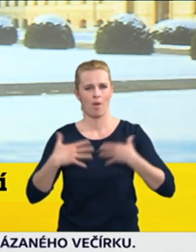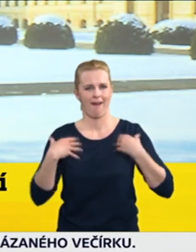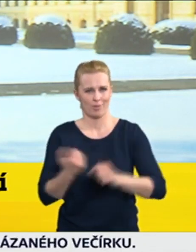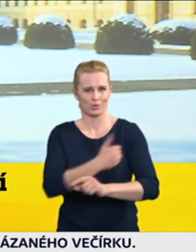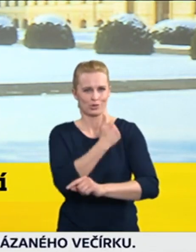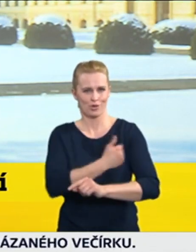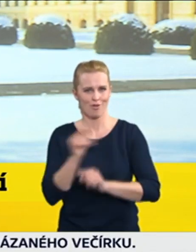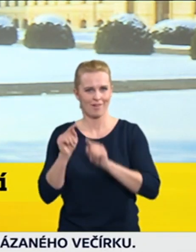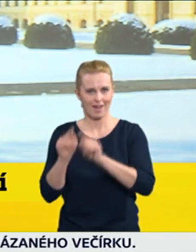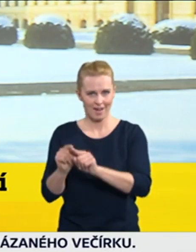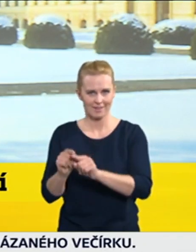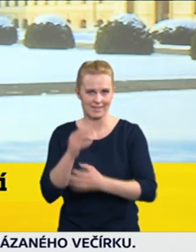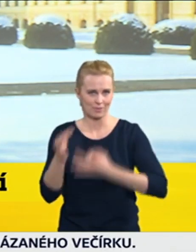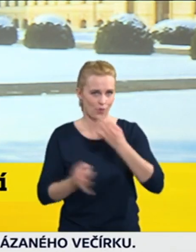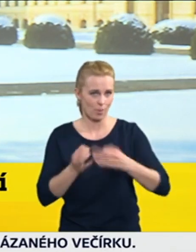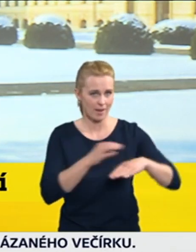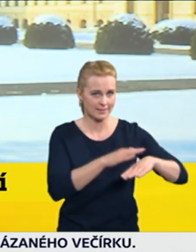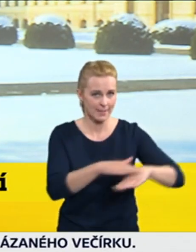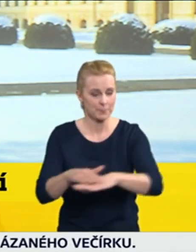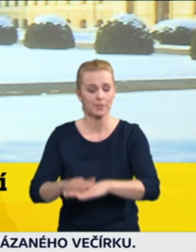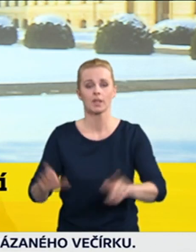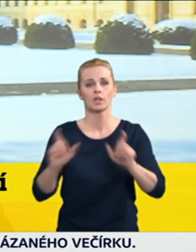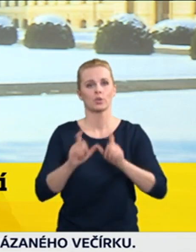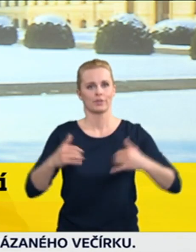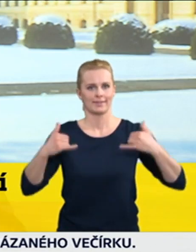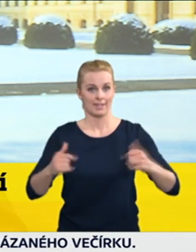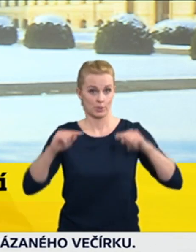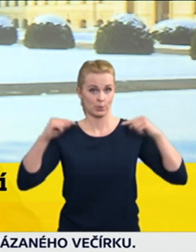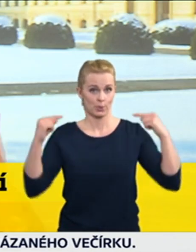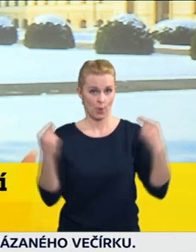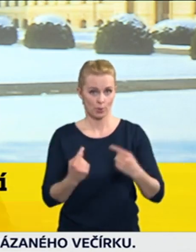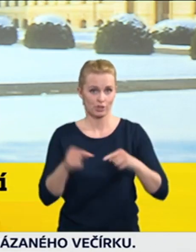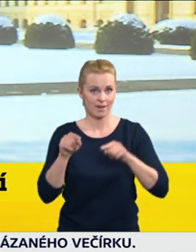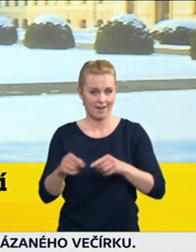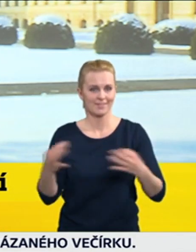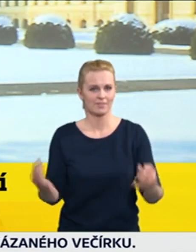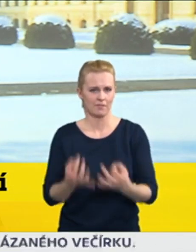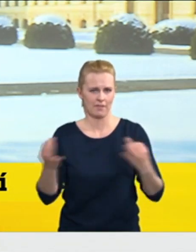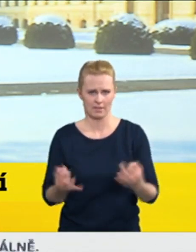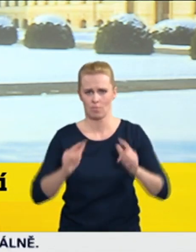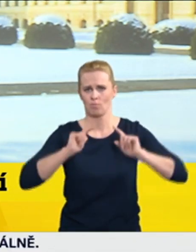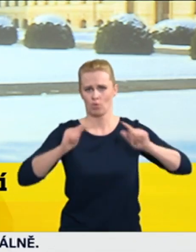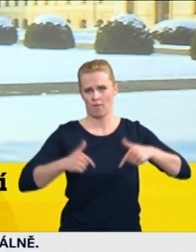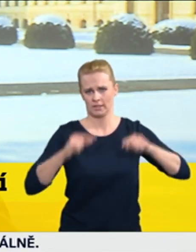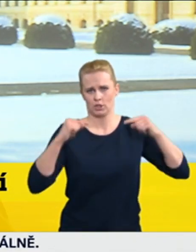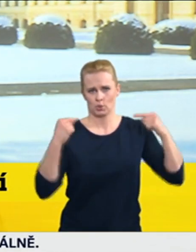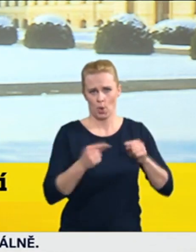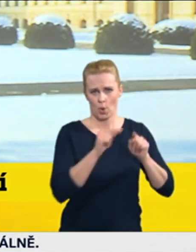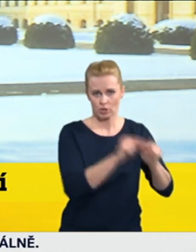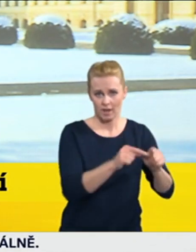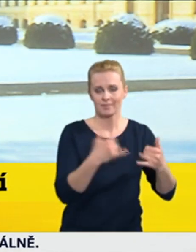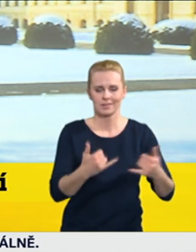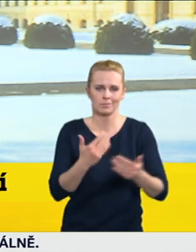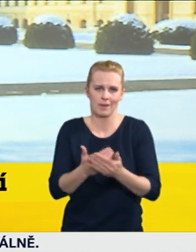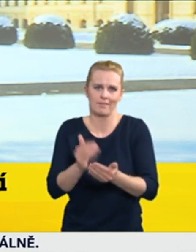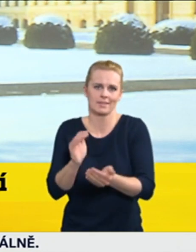protože v rámci probíhajících zkoušek profesních kvalifikací a zhlukování osob a následně